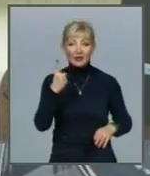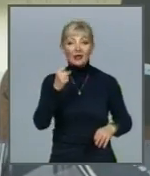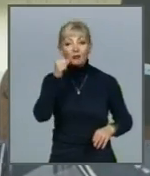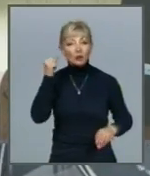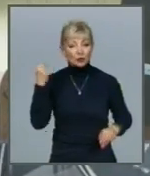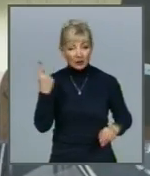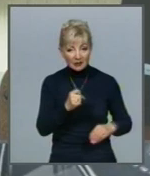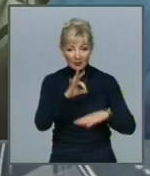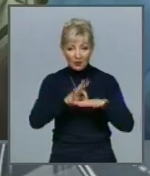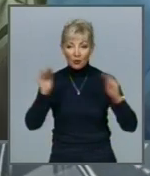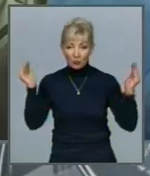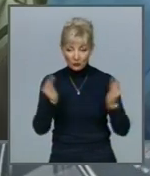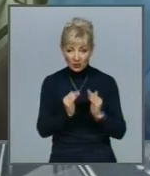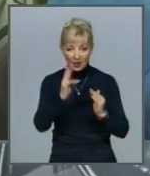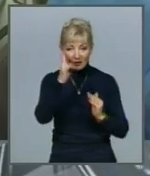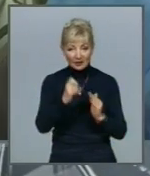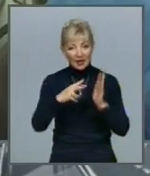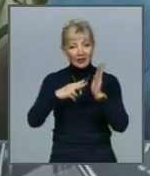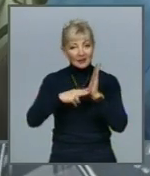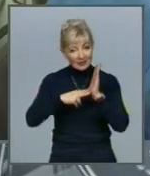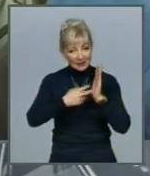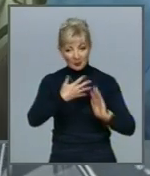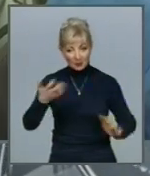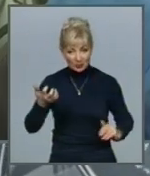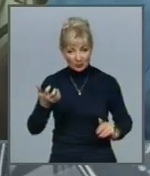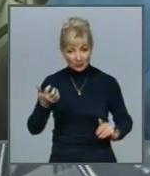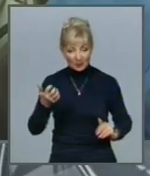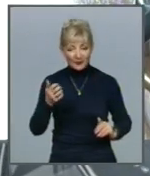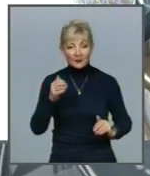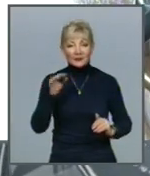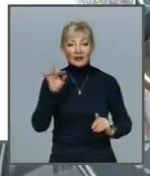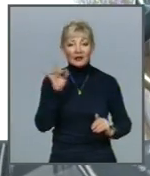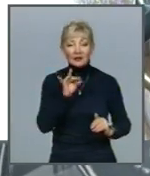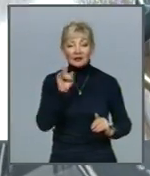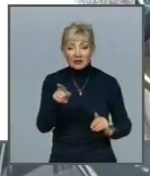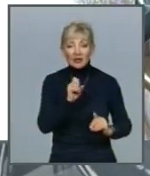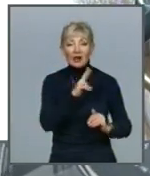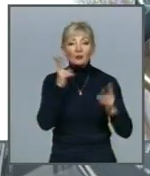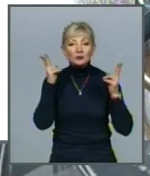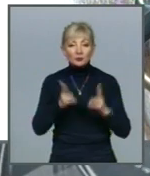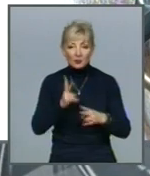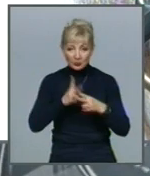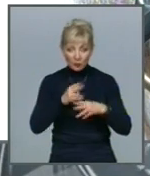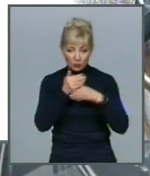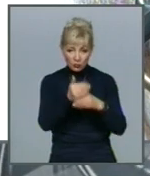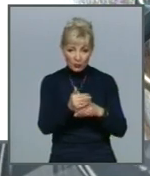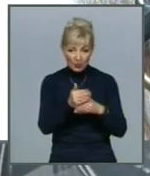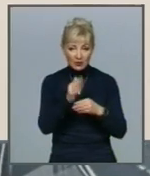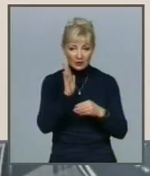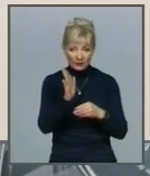хворих поменшило майже на 7,5 тисяч Як втім і тих, хто потребував медичної допомоги у